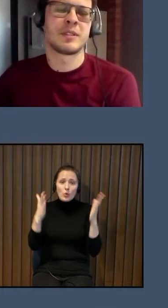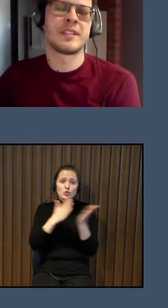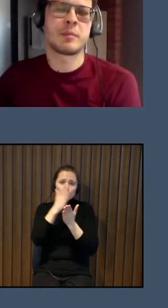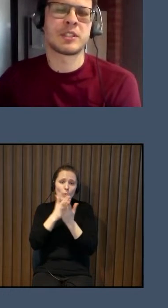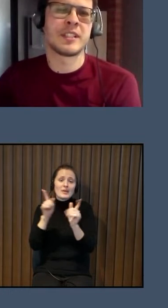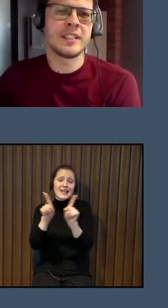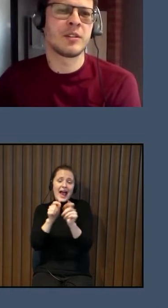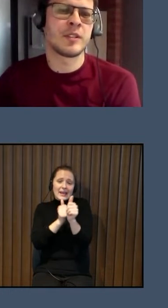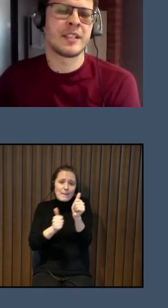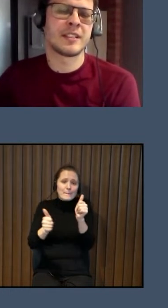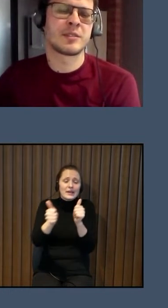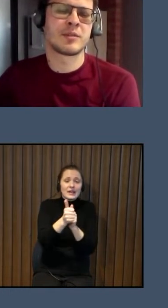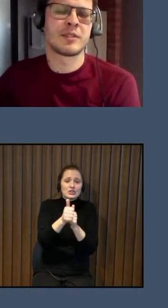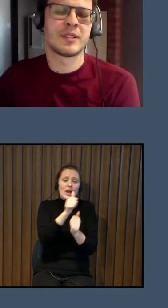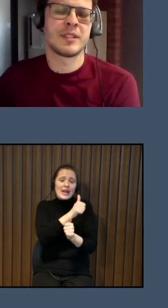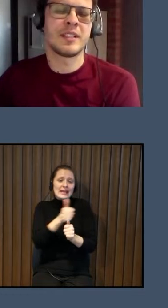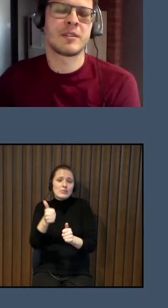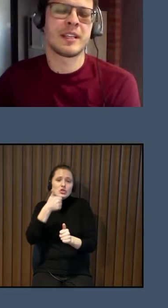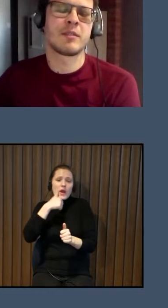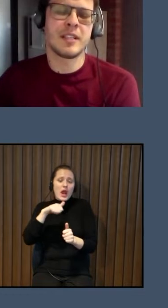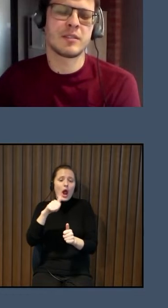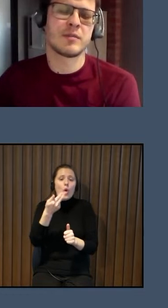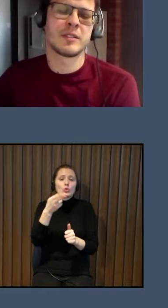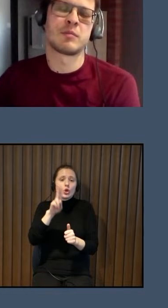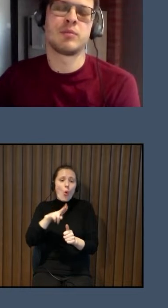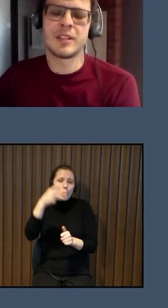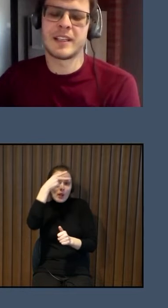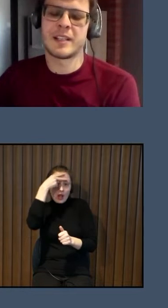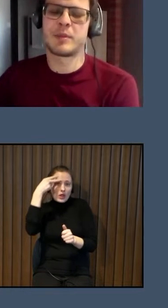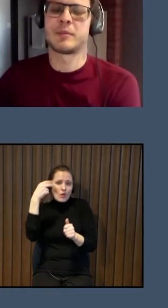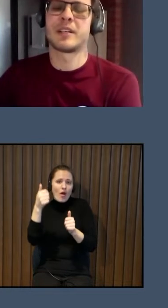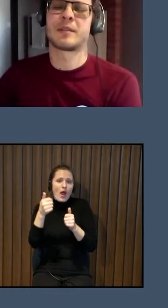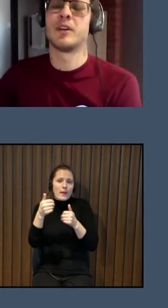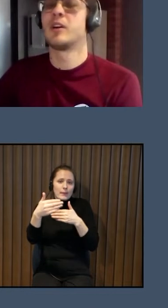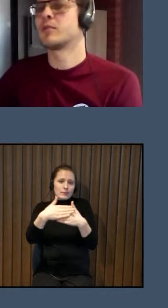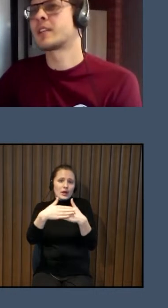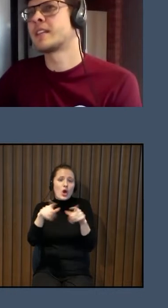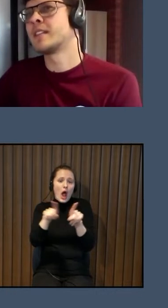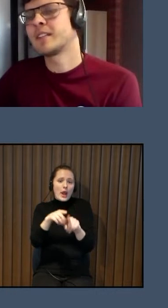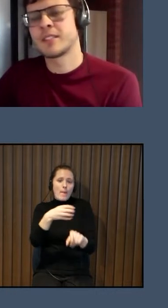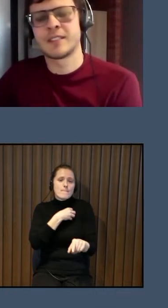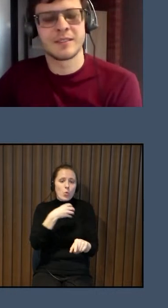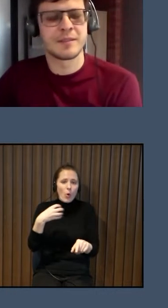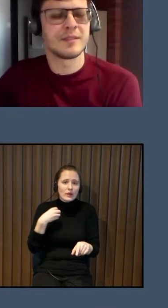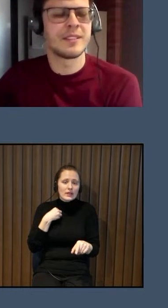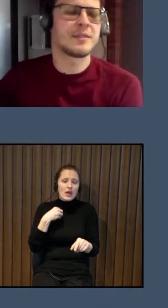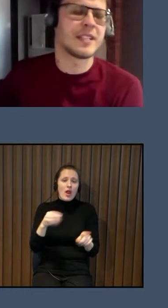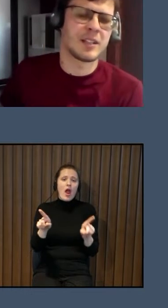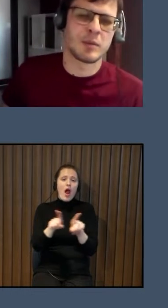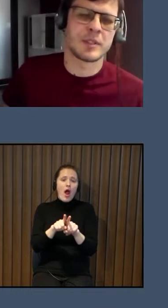tīpaši Igaunijas un Igaunijai un Lietuvai un Polijai, piemēram, un arī dienvid